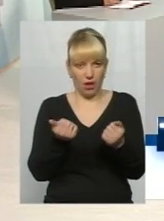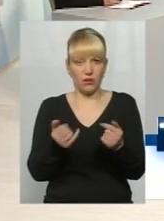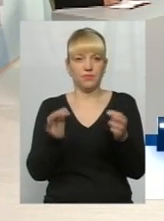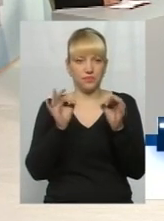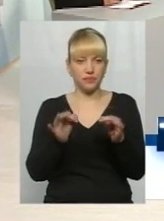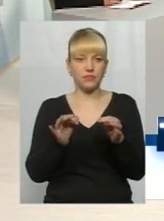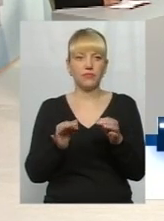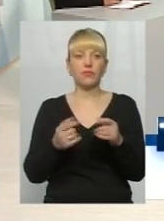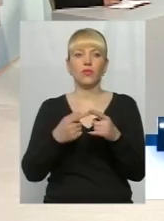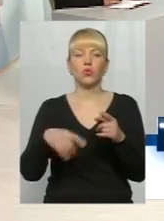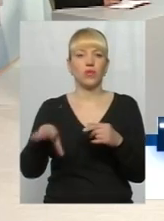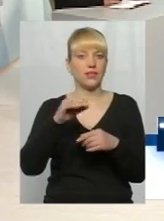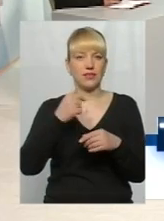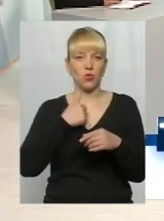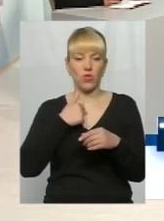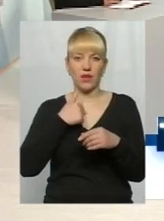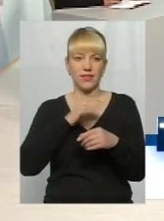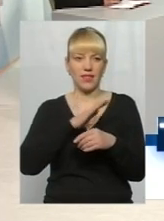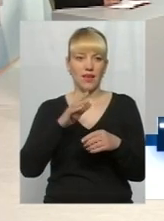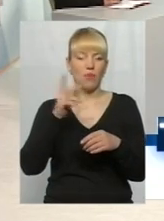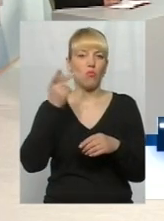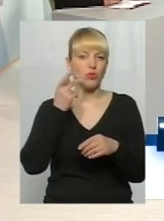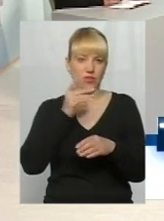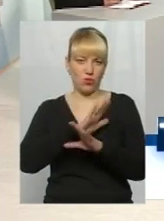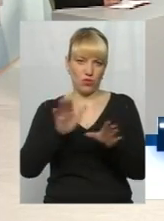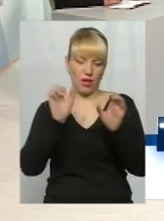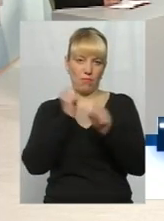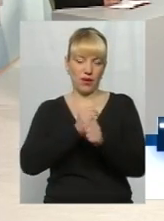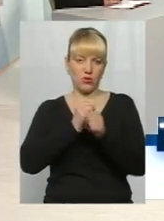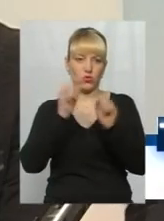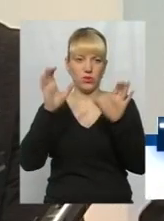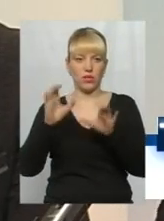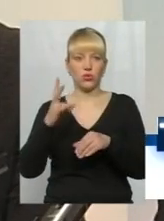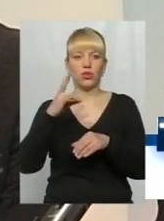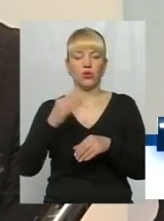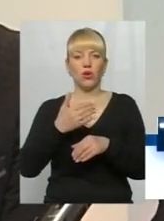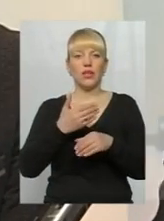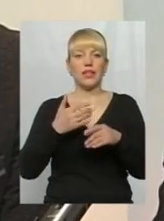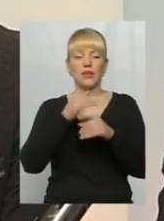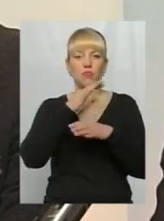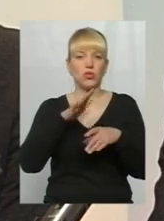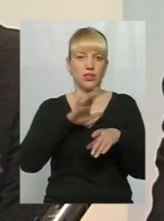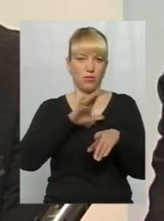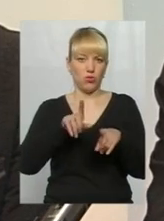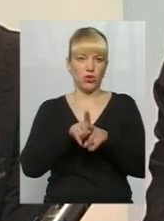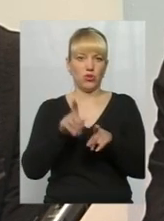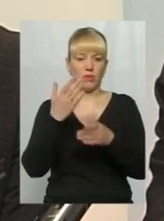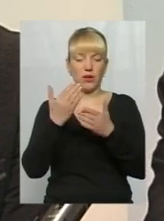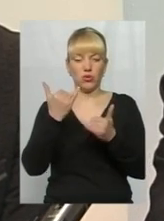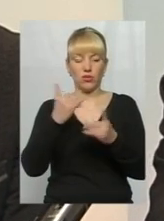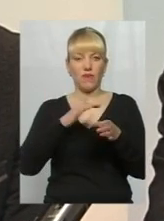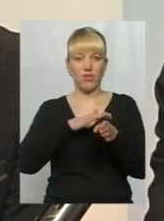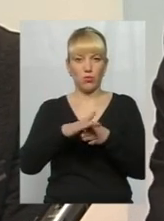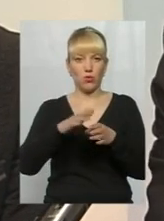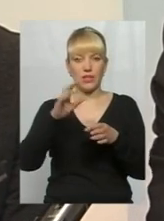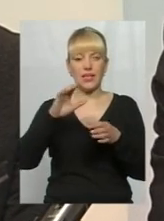Те, що постійно в нас не працює. Але справа в тому, що не може статись так, що сьогодні відбулась революція,